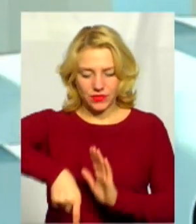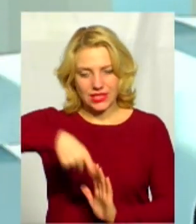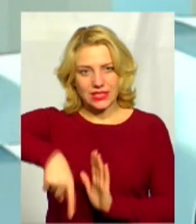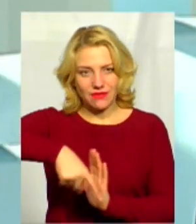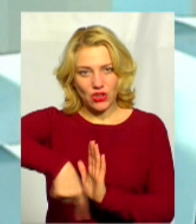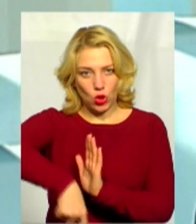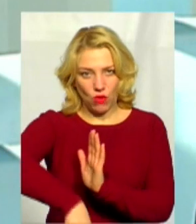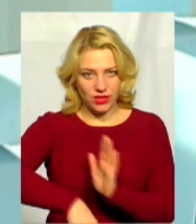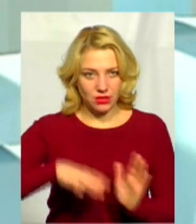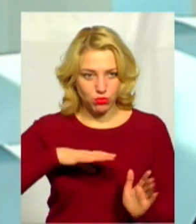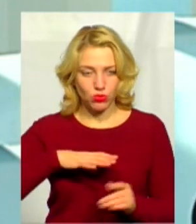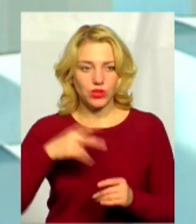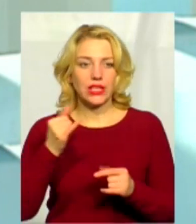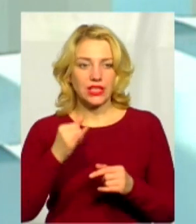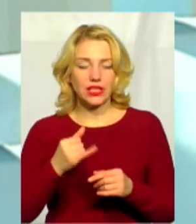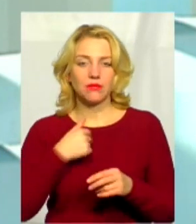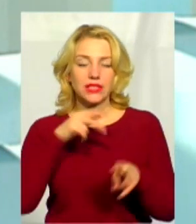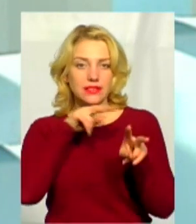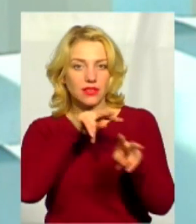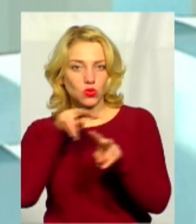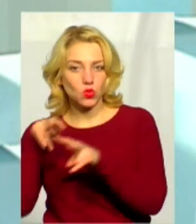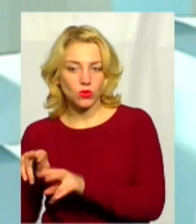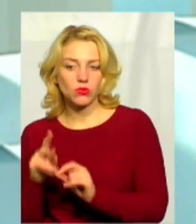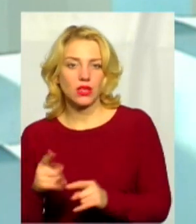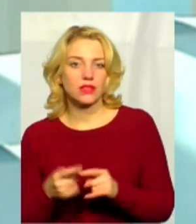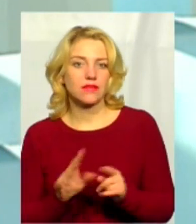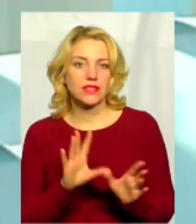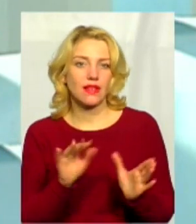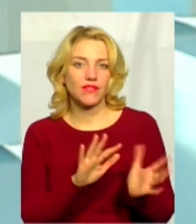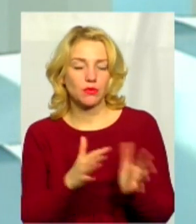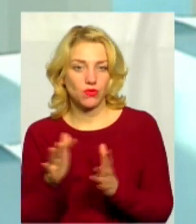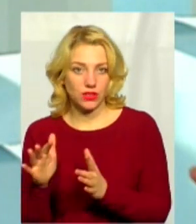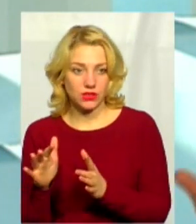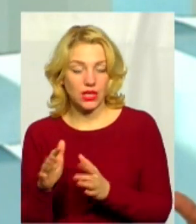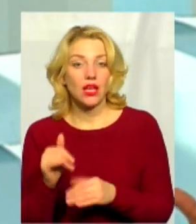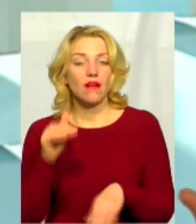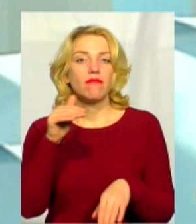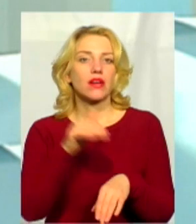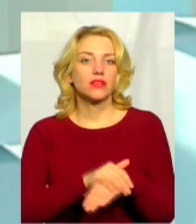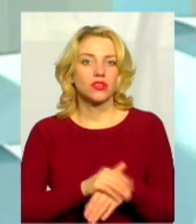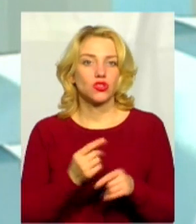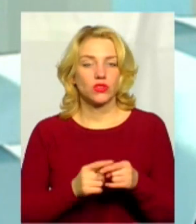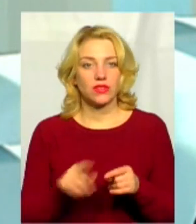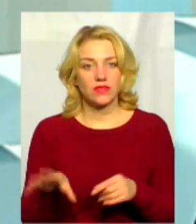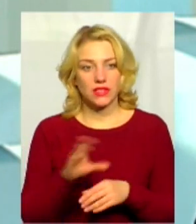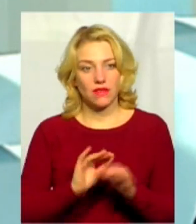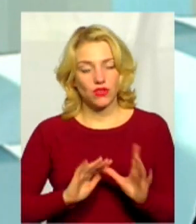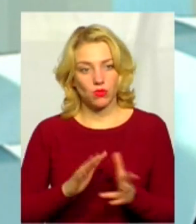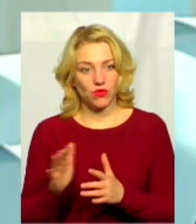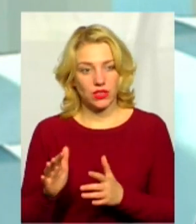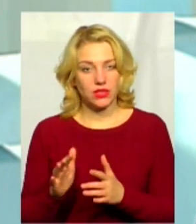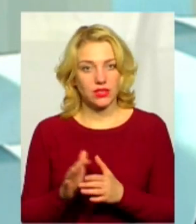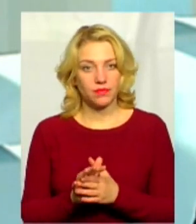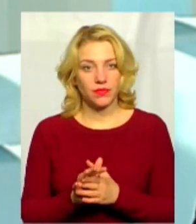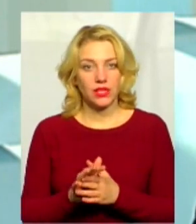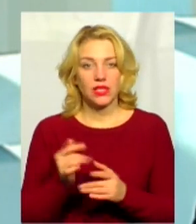було пробурено 20 свердловин. Ми постійно слідкуємо за тим, як це відбувається. І фактично відбувається поглинання цього газу